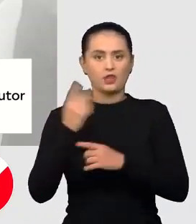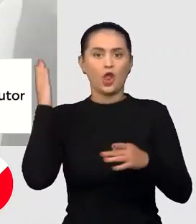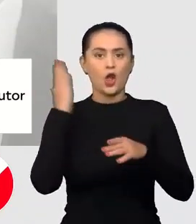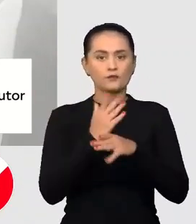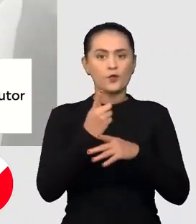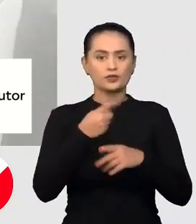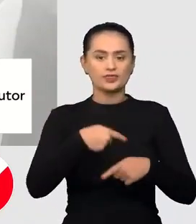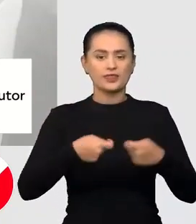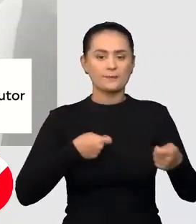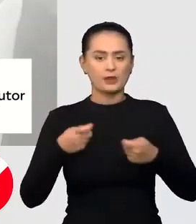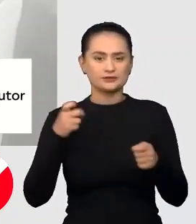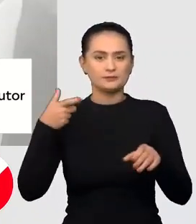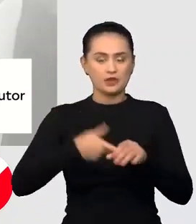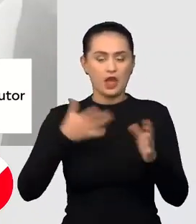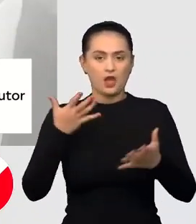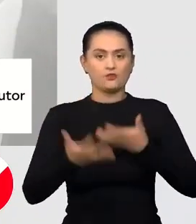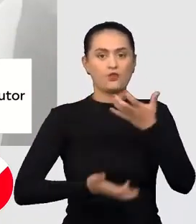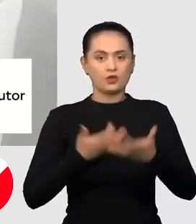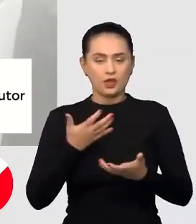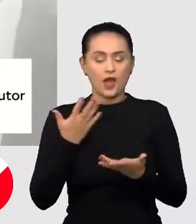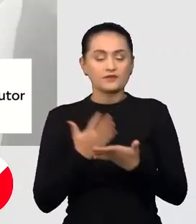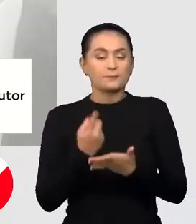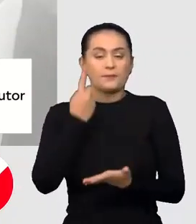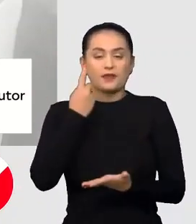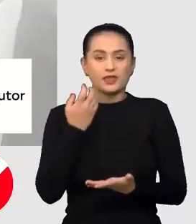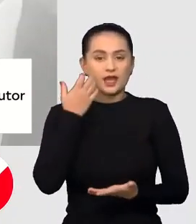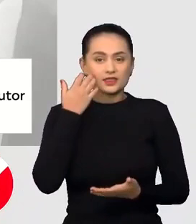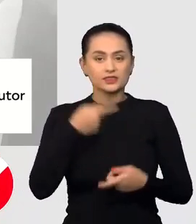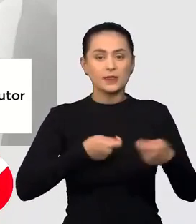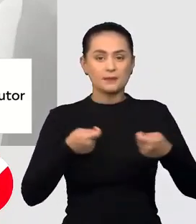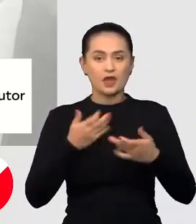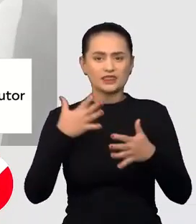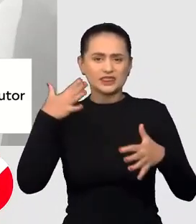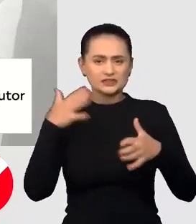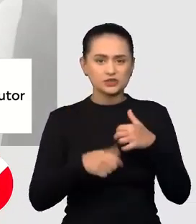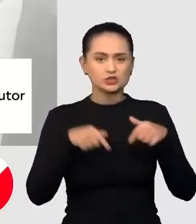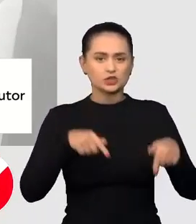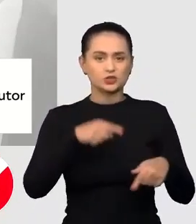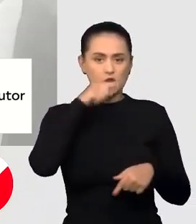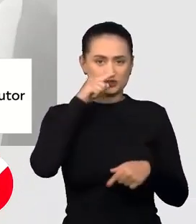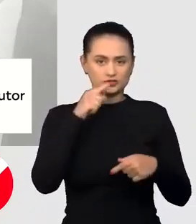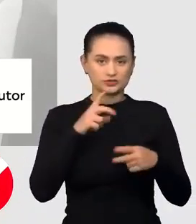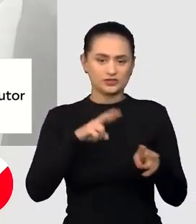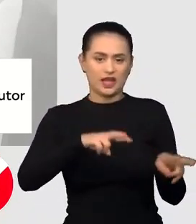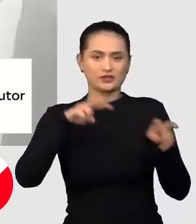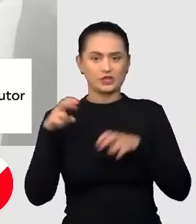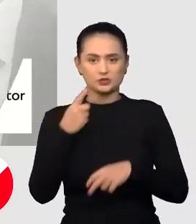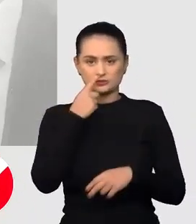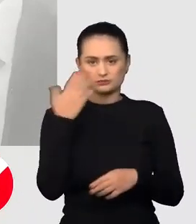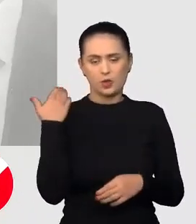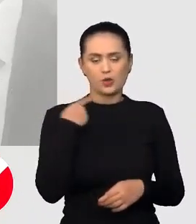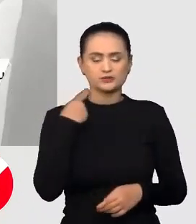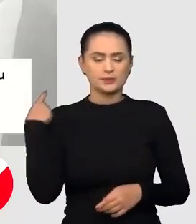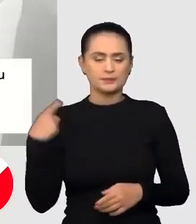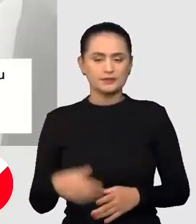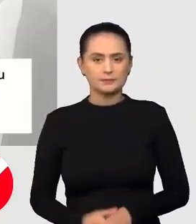A fost pentru prima dată când un depozit a fost distrus în acest oraș de la retragerea Rusiei din urmă cu mai bine de o săptămână.